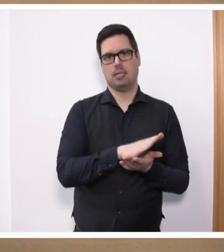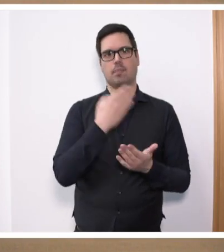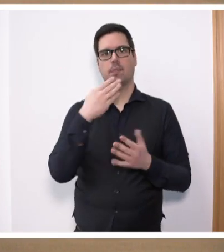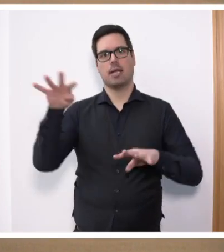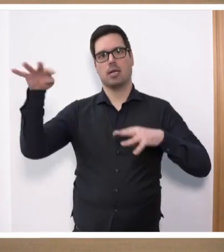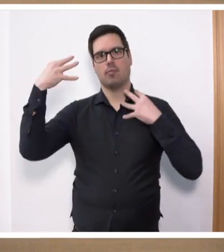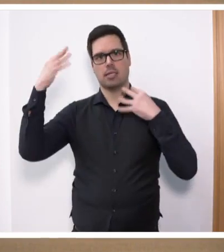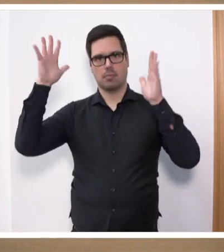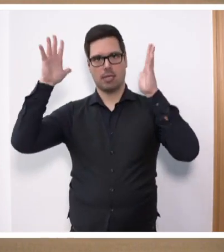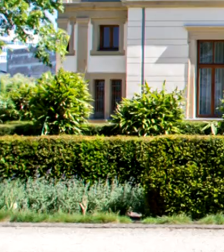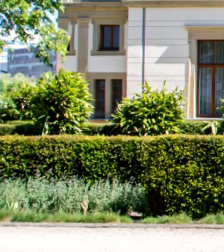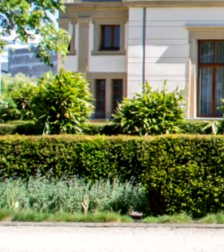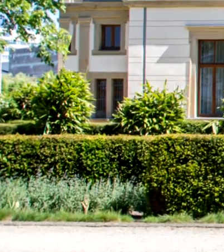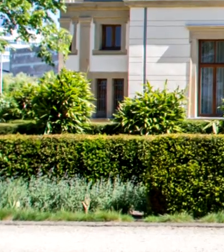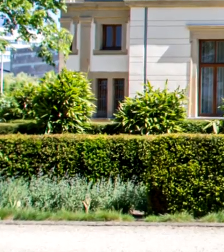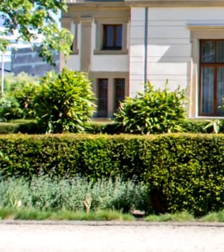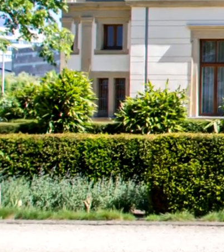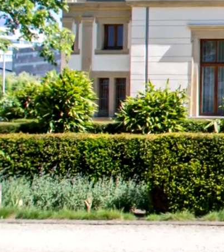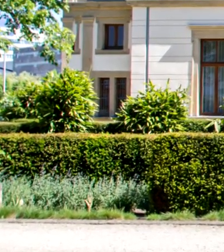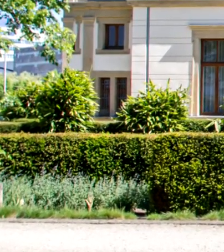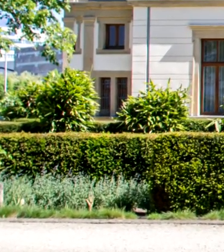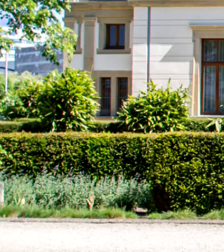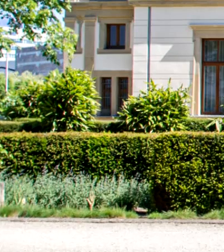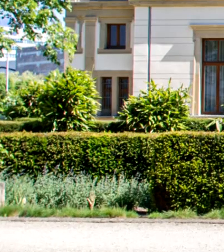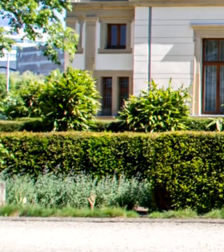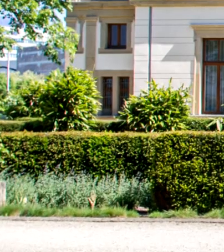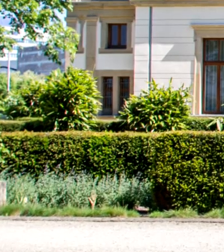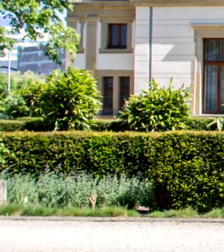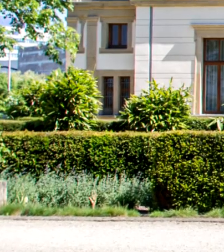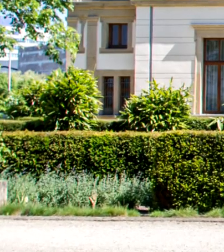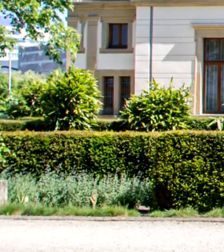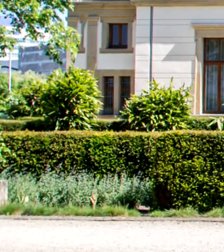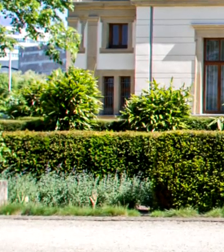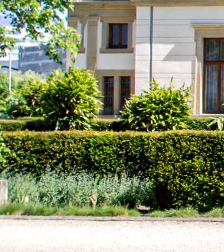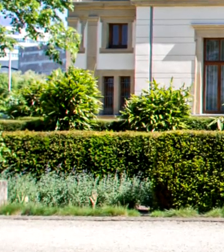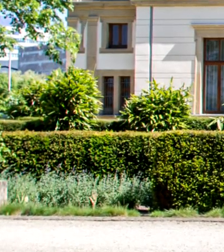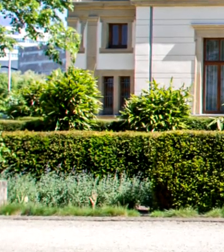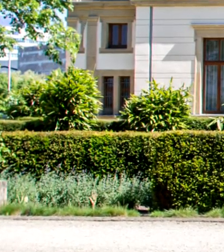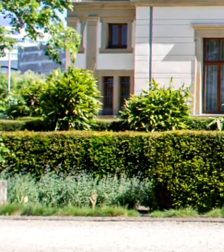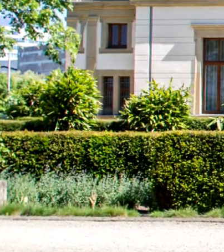Ich danke Ihnen für Ihre Aufmerksamkeit. für Aufmerksamkeit. Ich danke für Aufmerksamkeit.